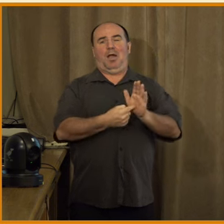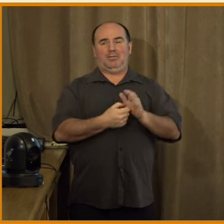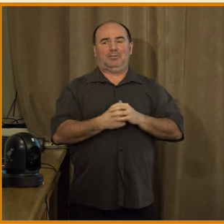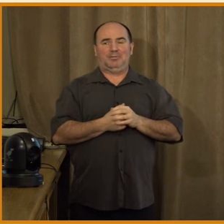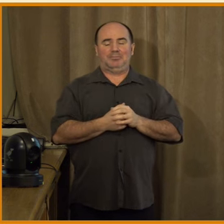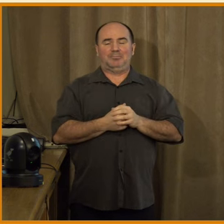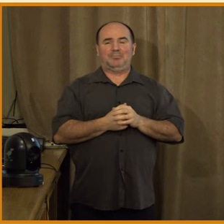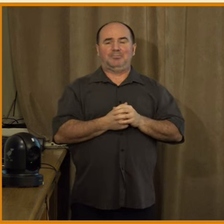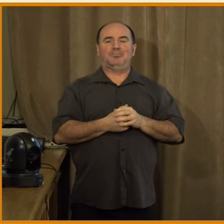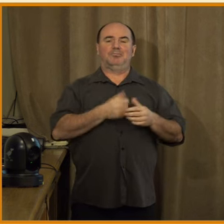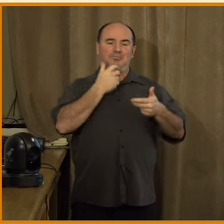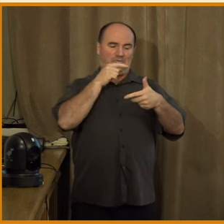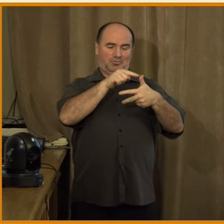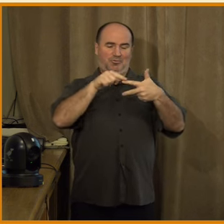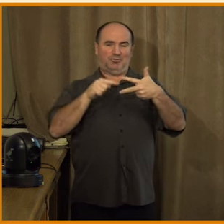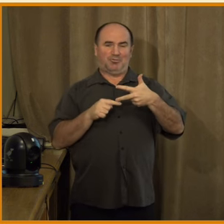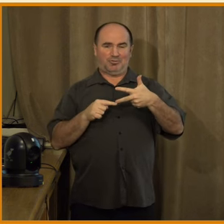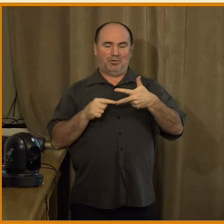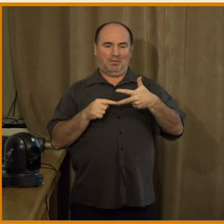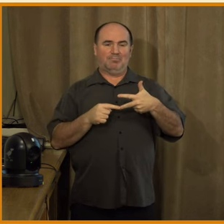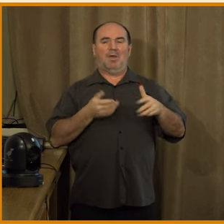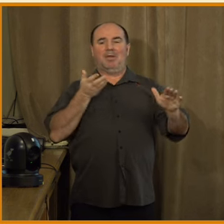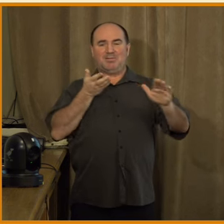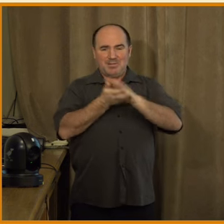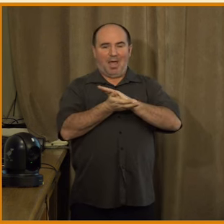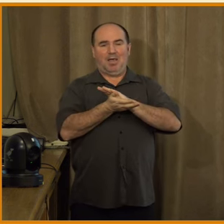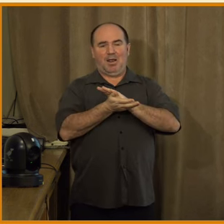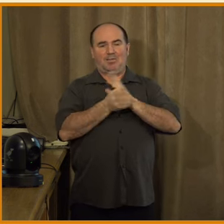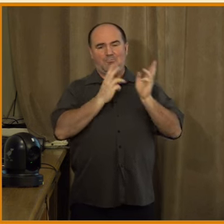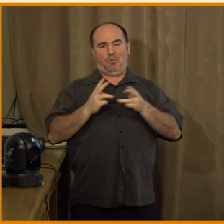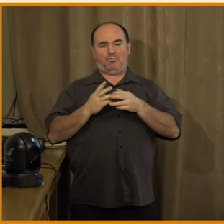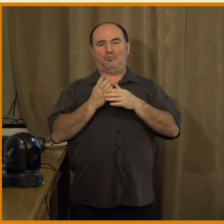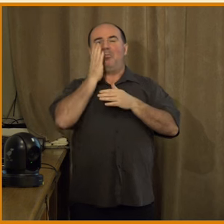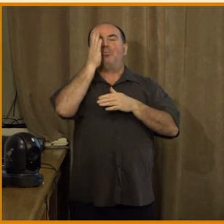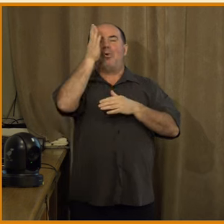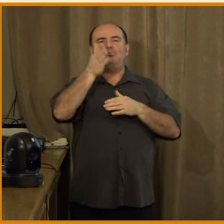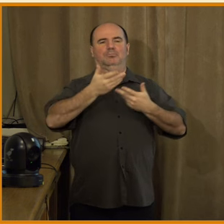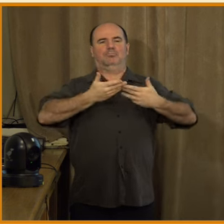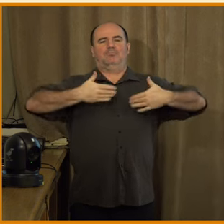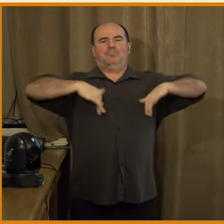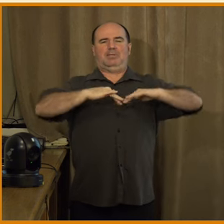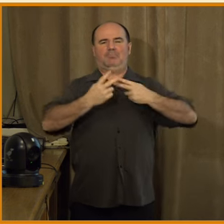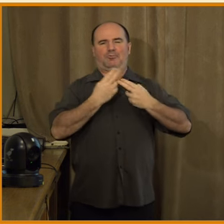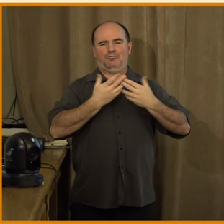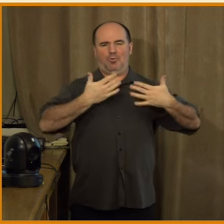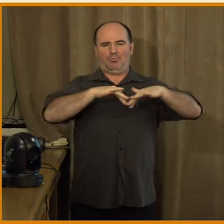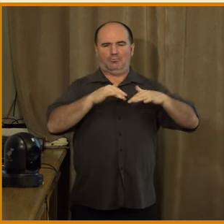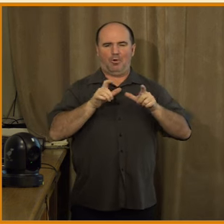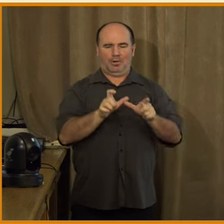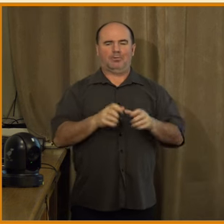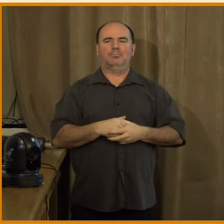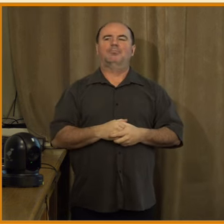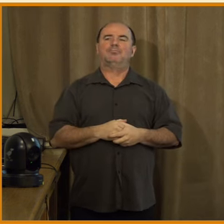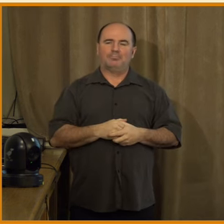chtěla rychle představit tři takové alternativní perspektivy vůčité bezpečnostní. První, kterou